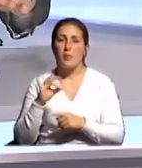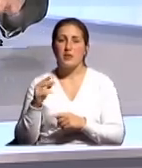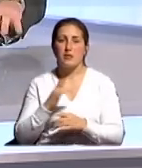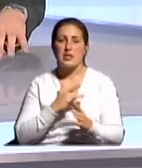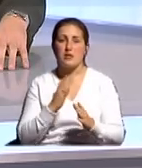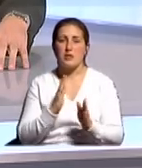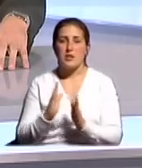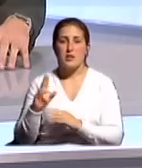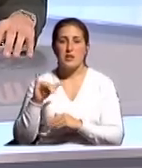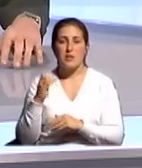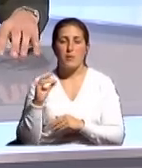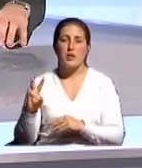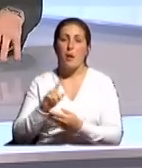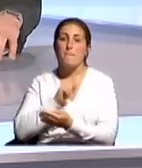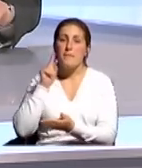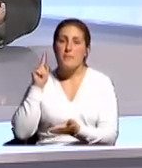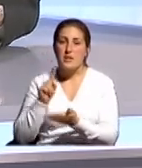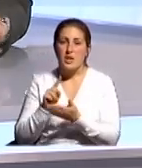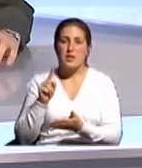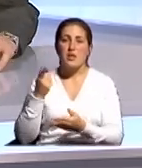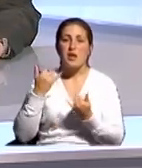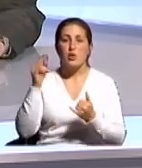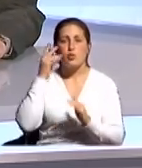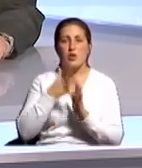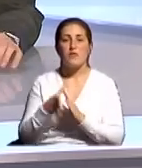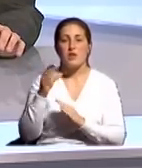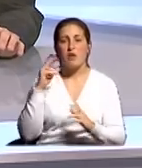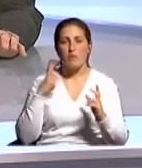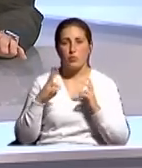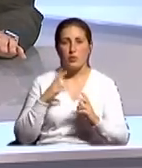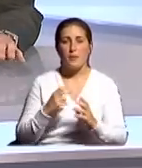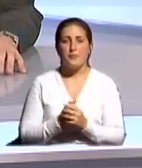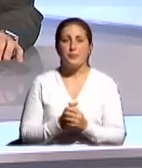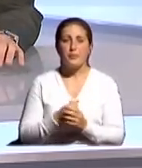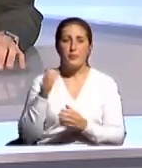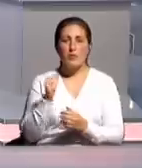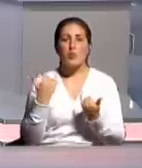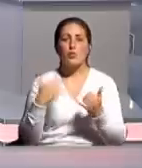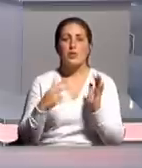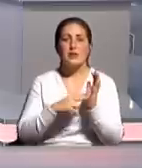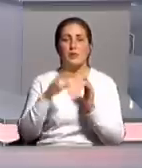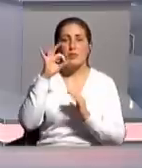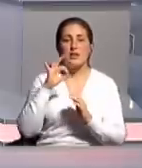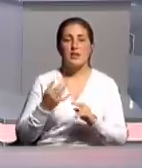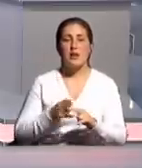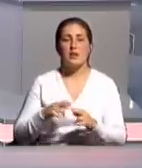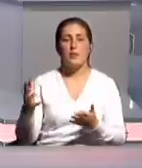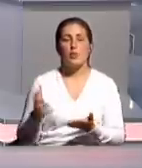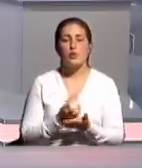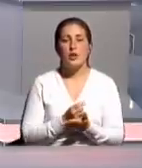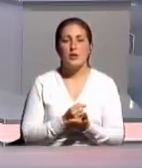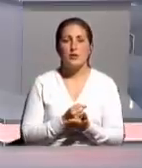дисциплин обязательных, для изучения во всех вузах, всех факультетах вне зависимости от региональности.% это получается